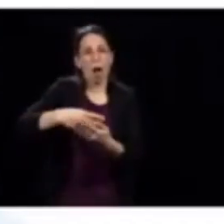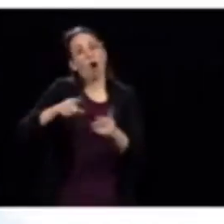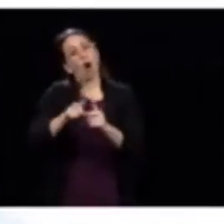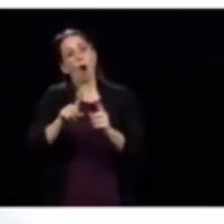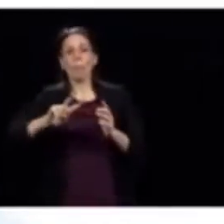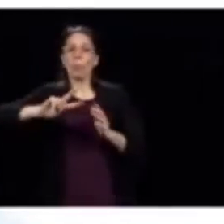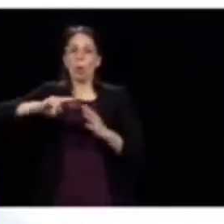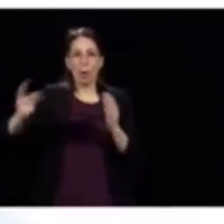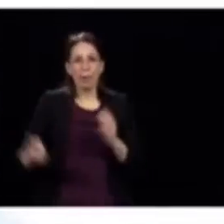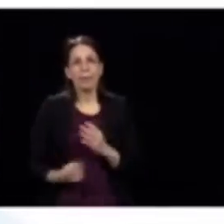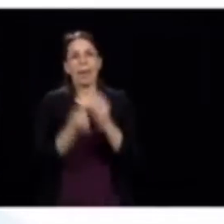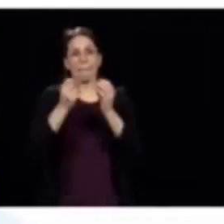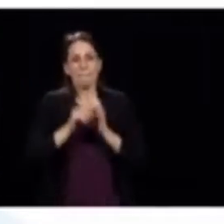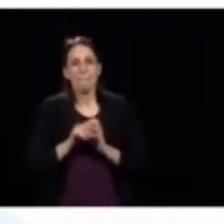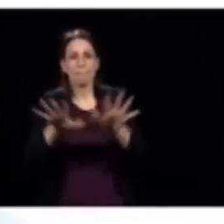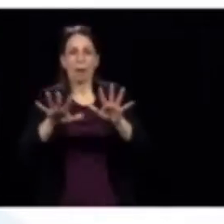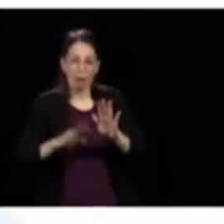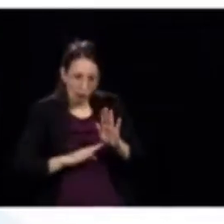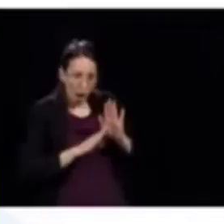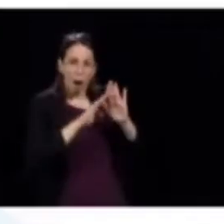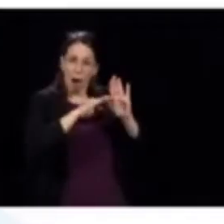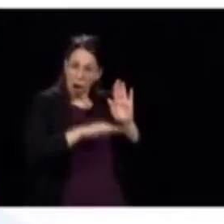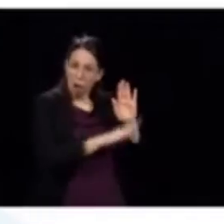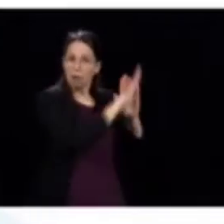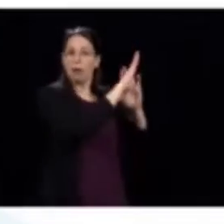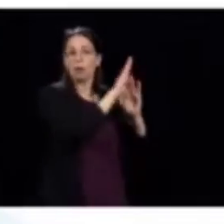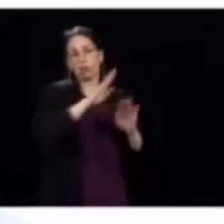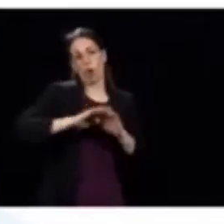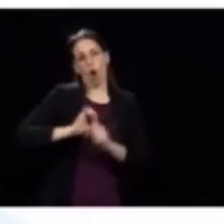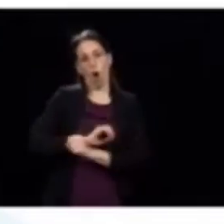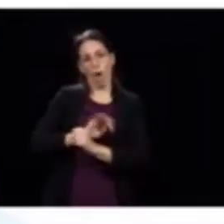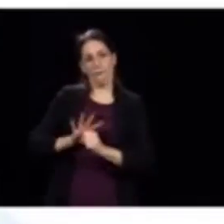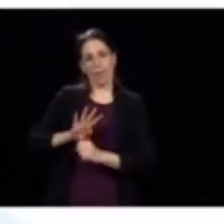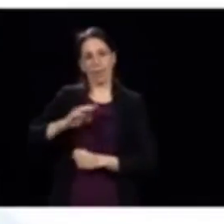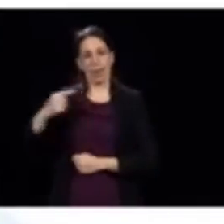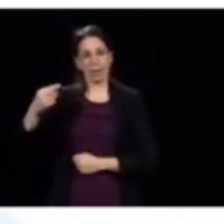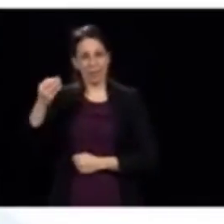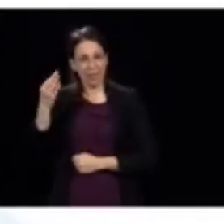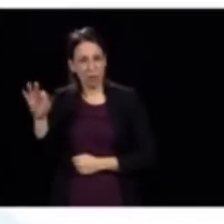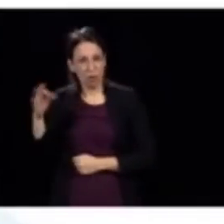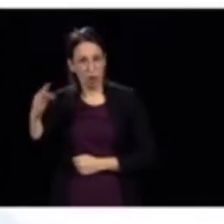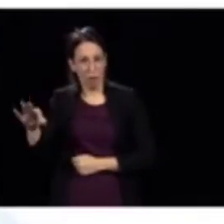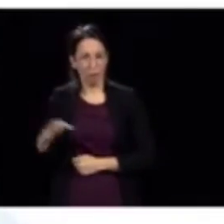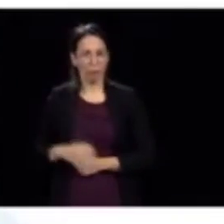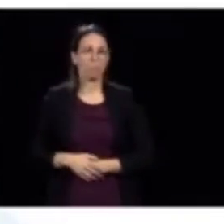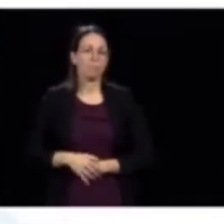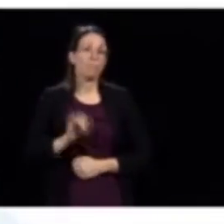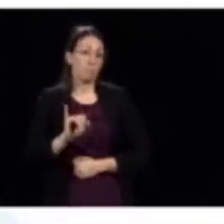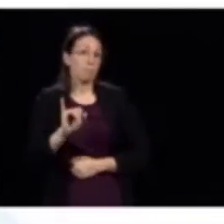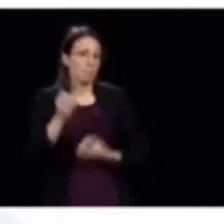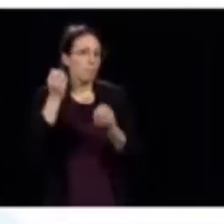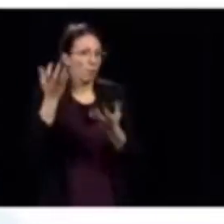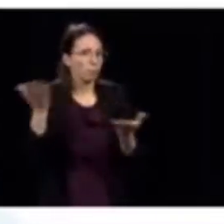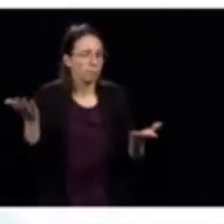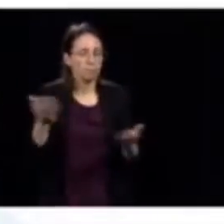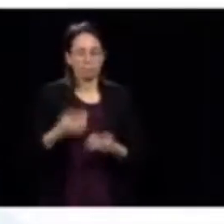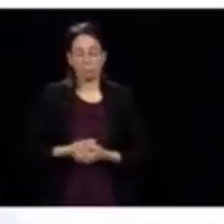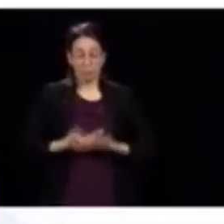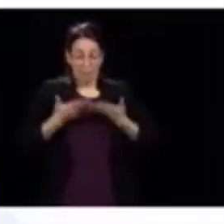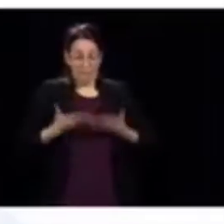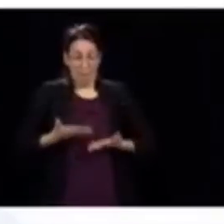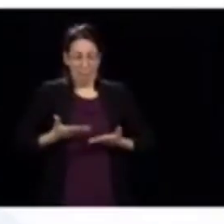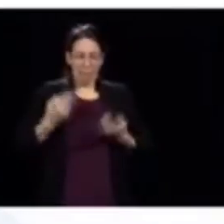deuxième vague de COVID-19. Donc, juste vous dire, ce qu'on regarde actuellement,